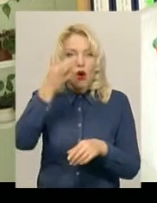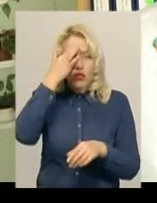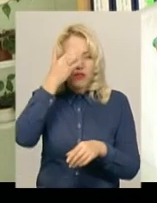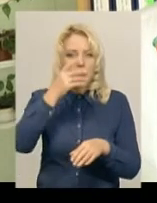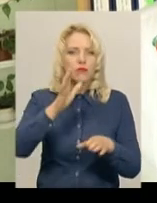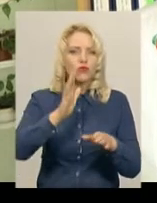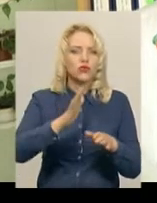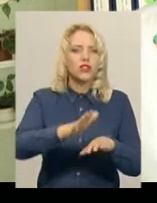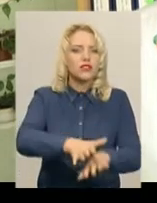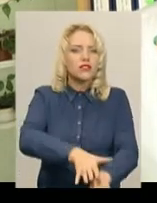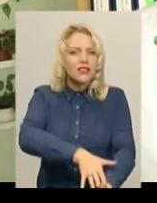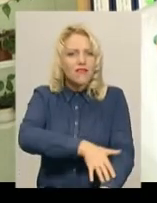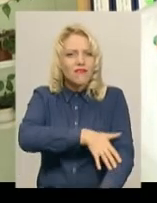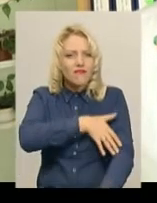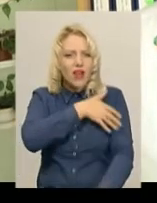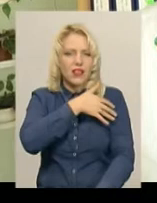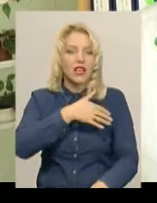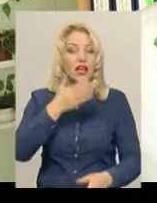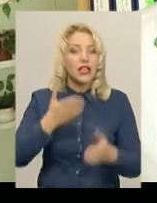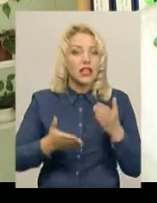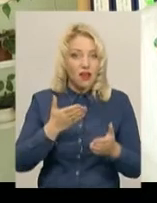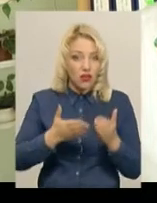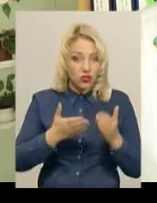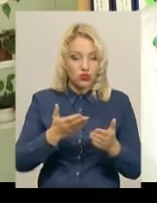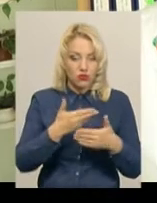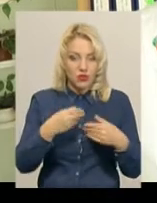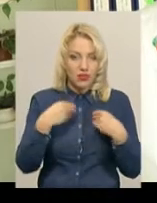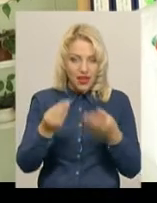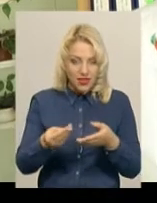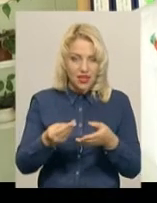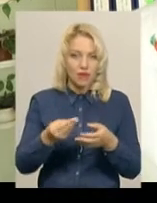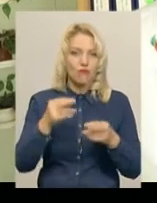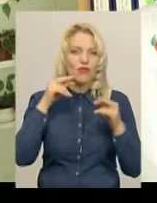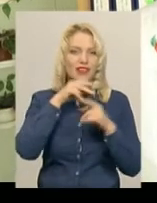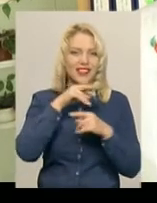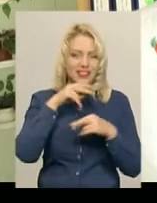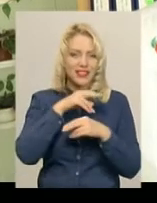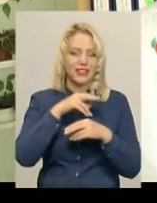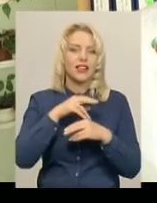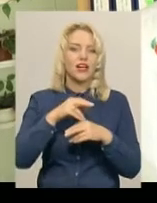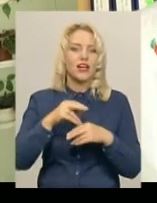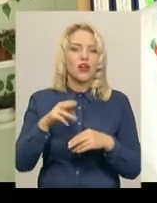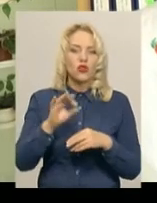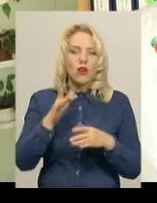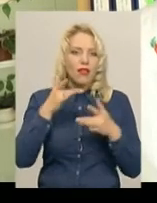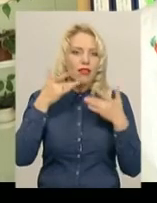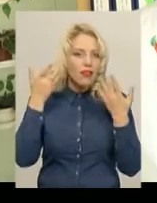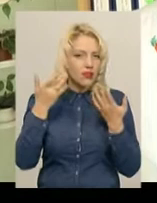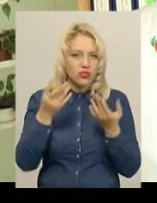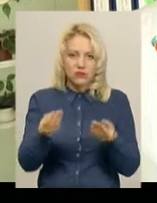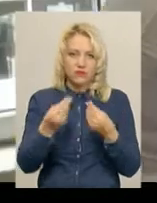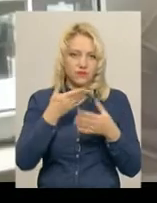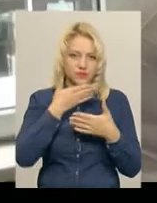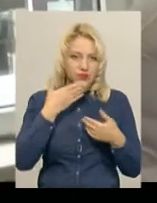більш тривалий, упорний. І якщо навіть ми даємо знеболюючі, до полегшення стану це не